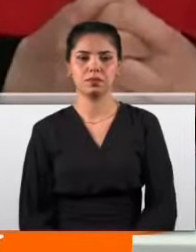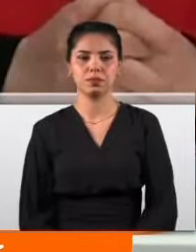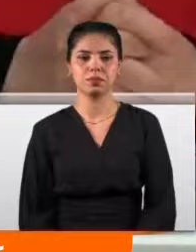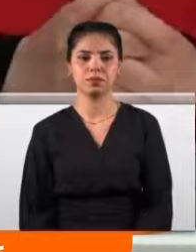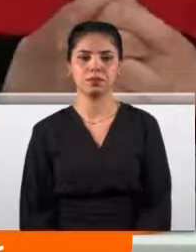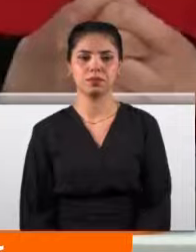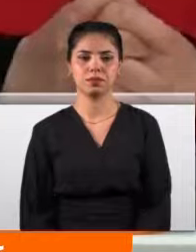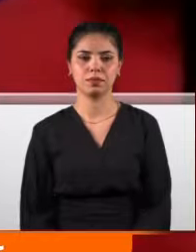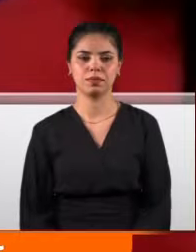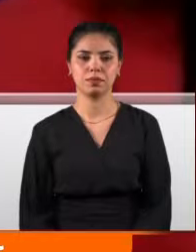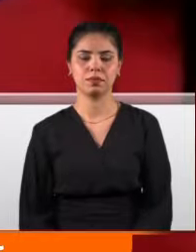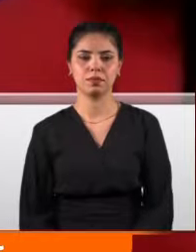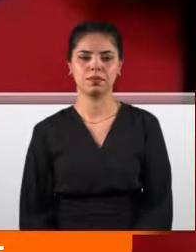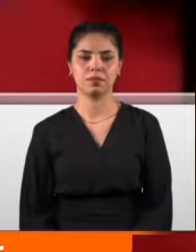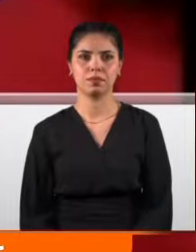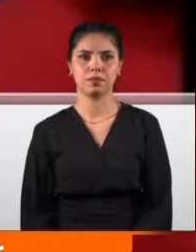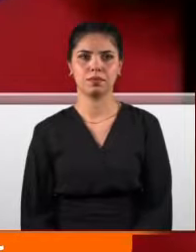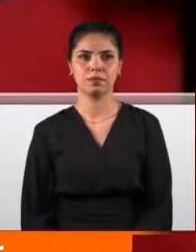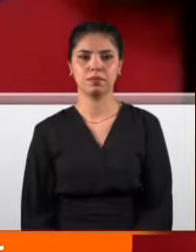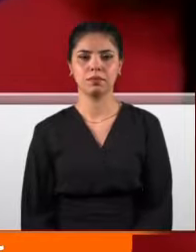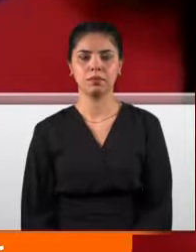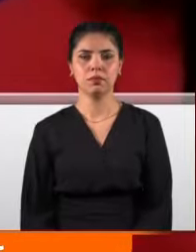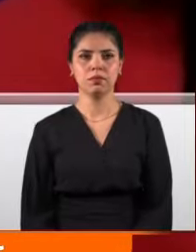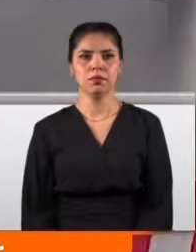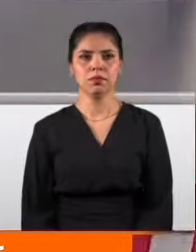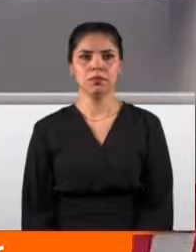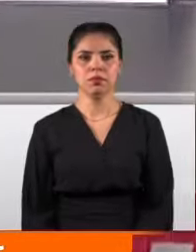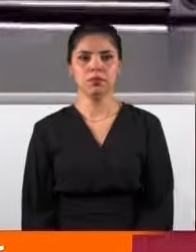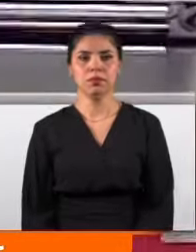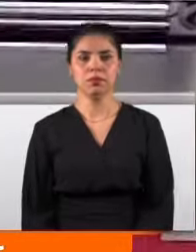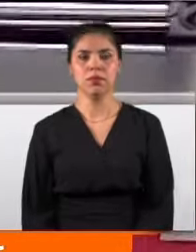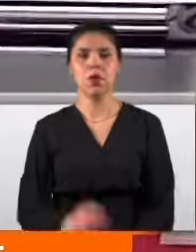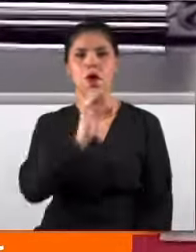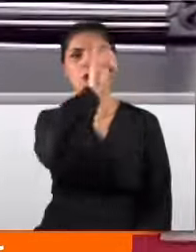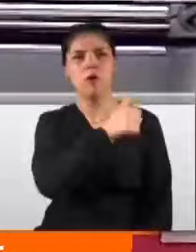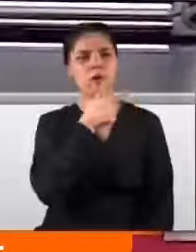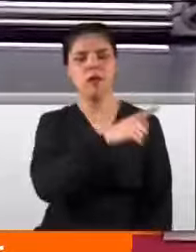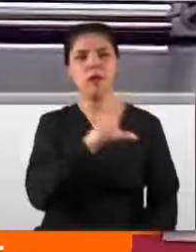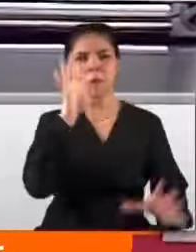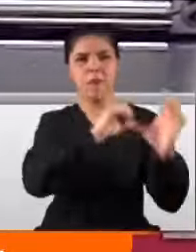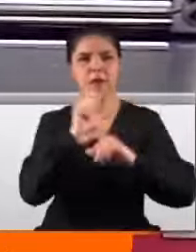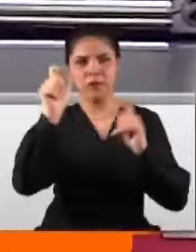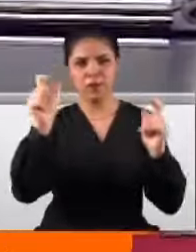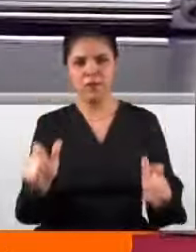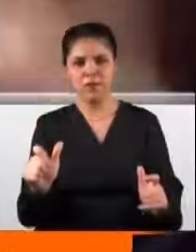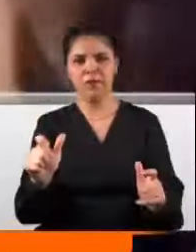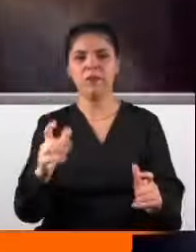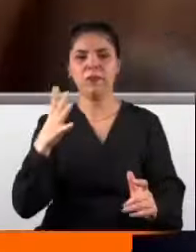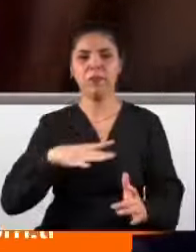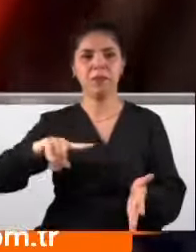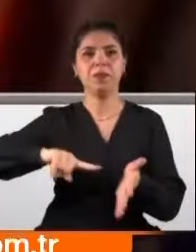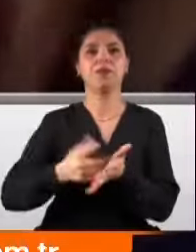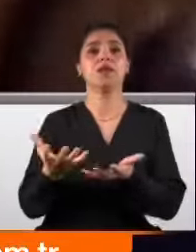akşam saatlerine kadar tamamının bize ulaşacağını düşünüyoruz. Özgür Özel Afyon Karahisar'dan istediği imzayı